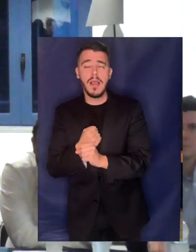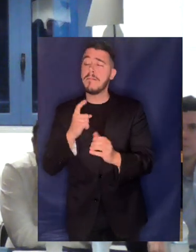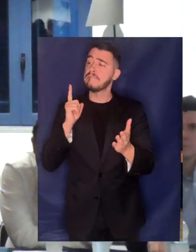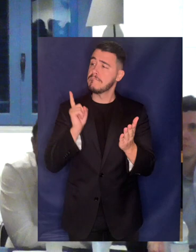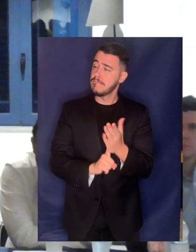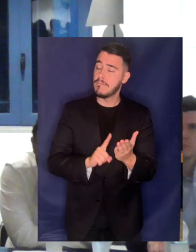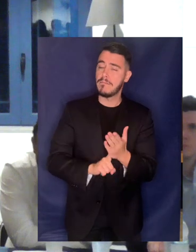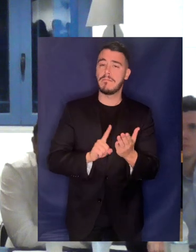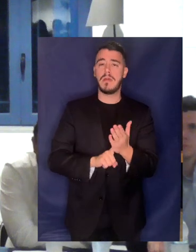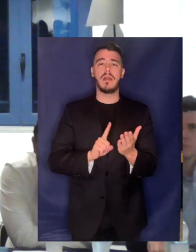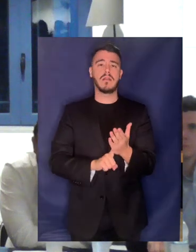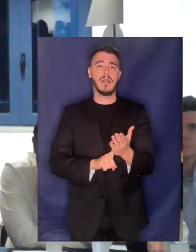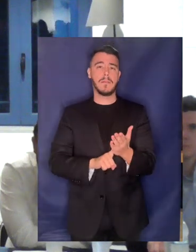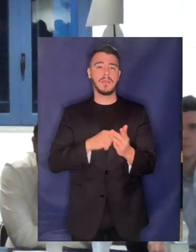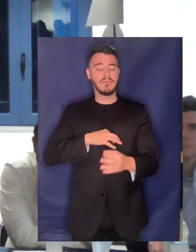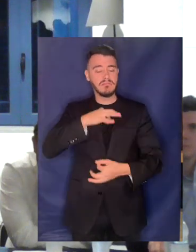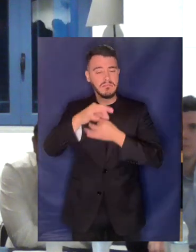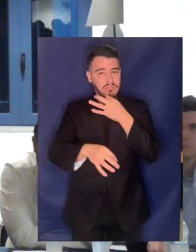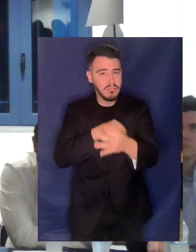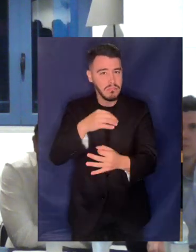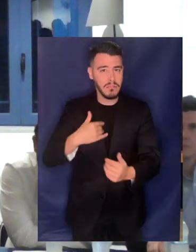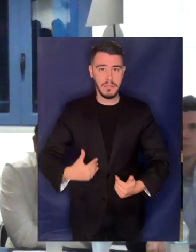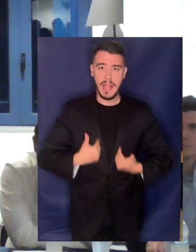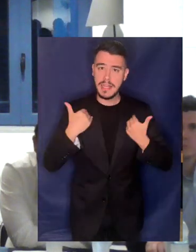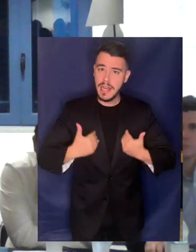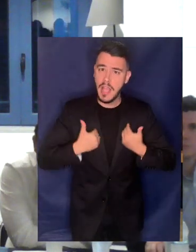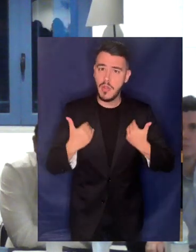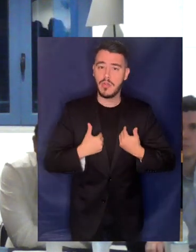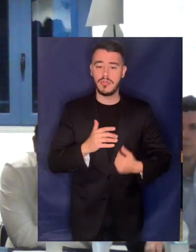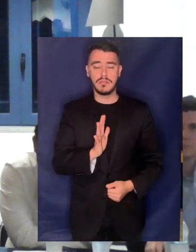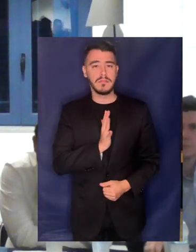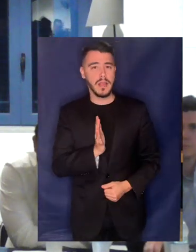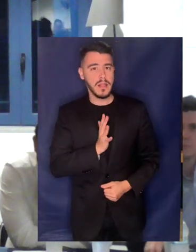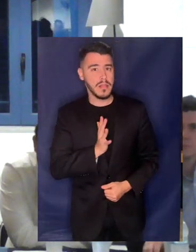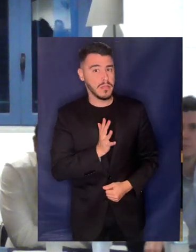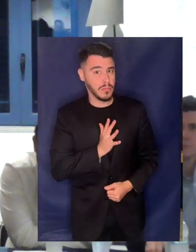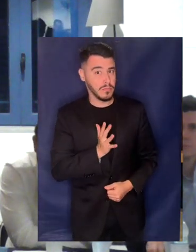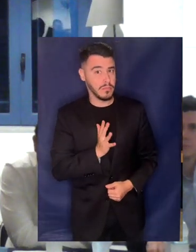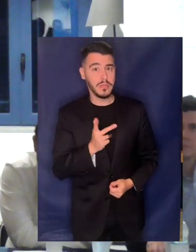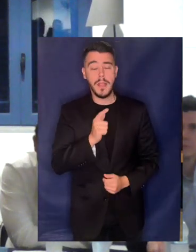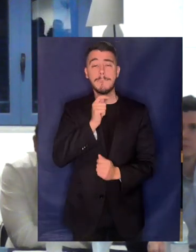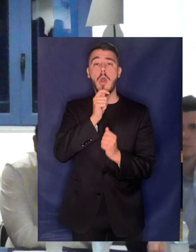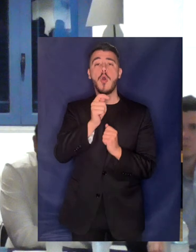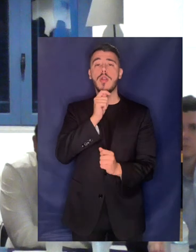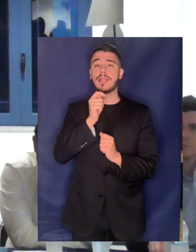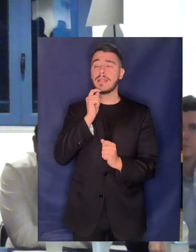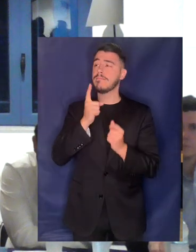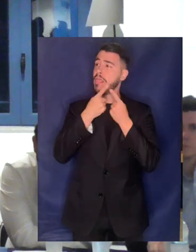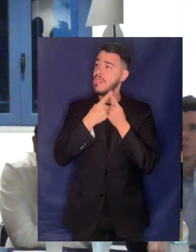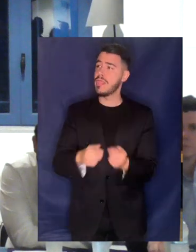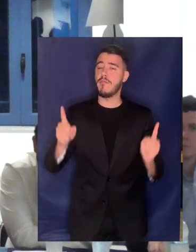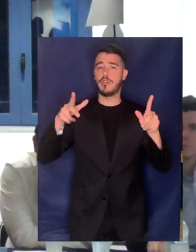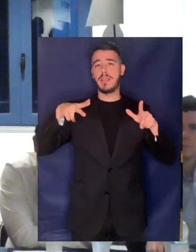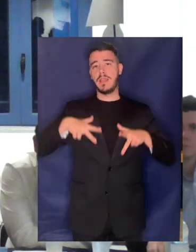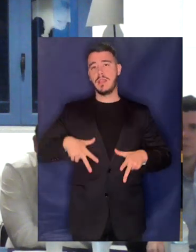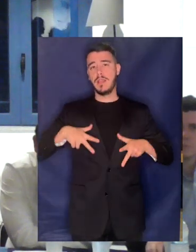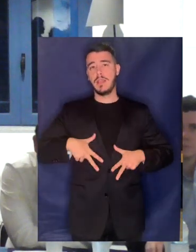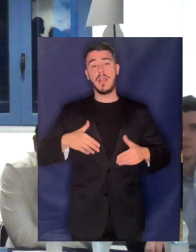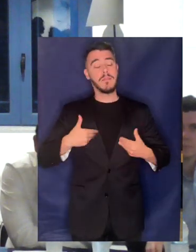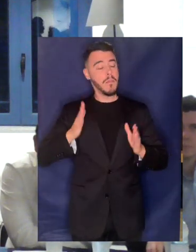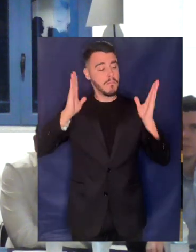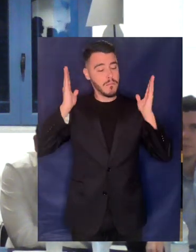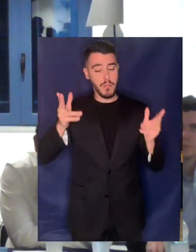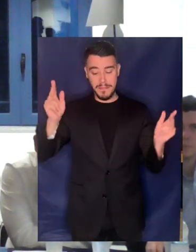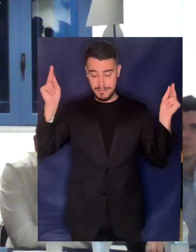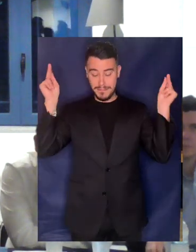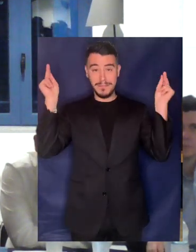πείσουμε την κοινωνία τους νέους ανθρώπους ότι άλλη πολιτική σημαίνει άλλη για κυβέρνηση και αυτό μπορεί να το κοιηθεί μόνο η ψήφος στο